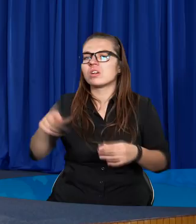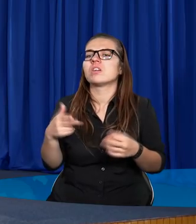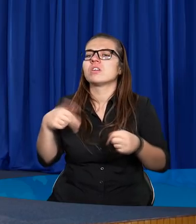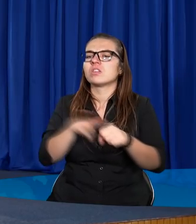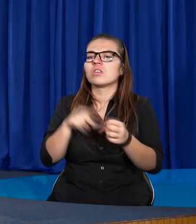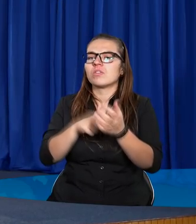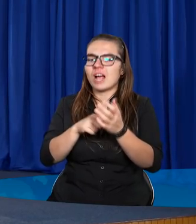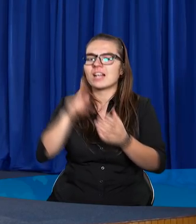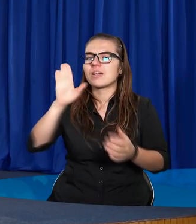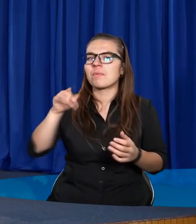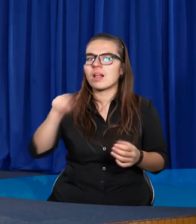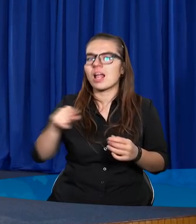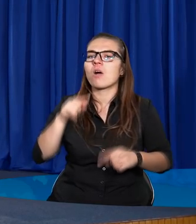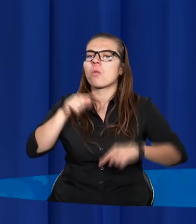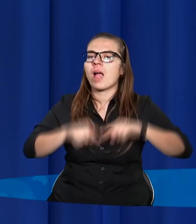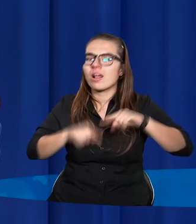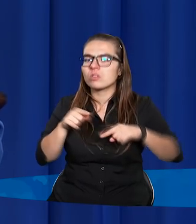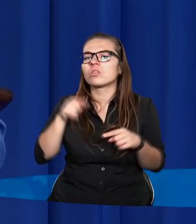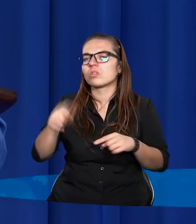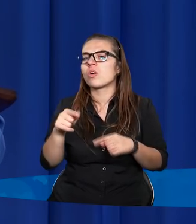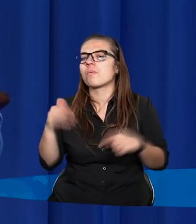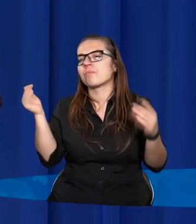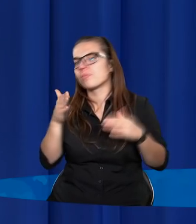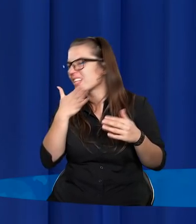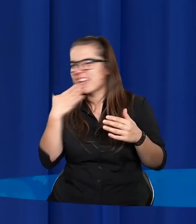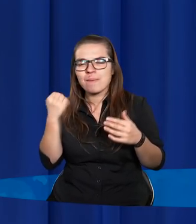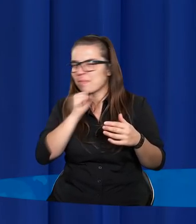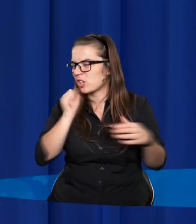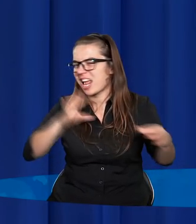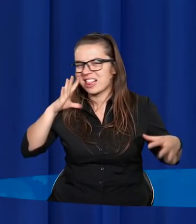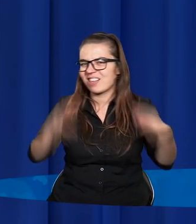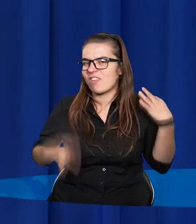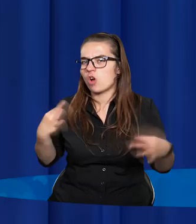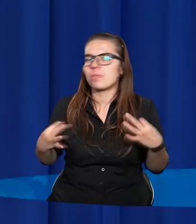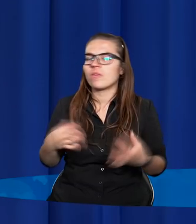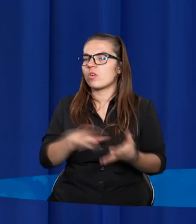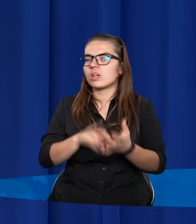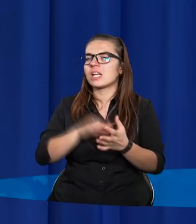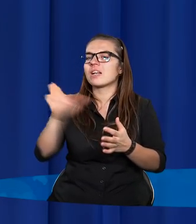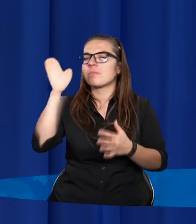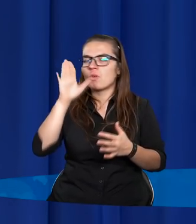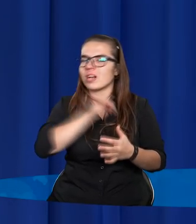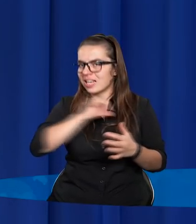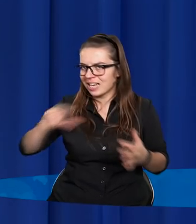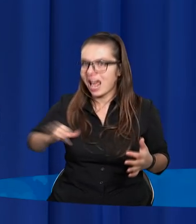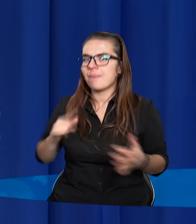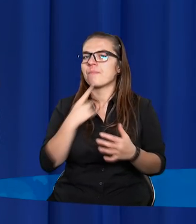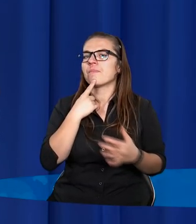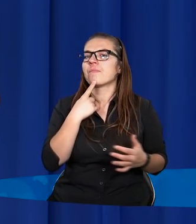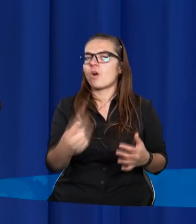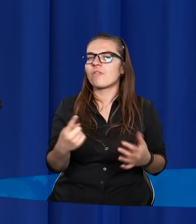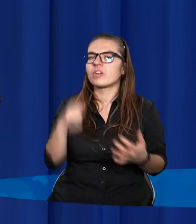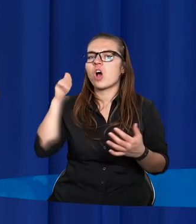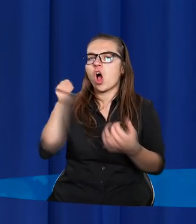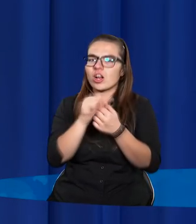który właśnie ma taką naturę. Co do tego nie możemy mieć żadnych wątpliwości, dlatego, że Pan Bóg sam powiedział, że